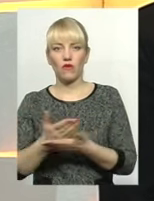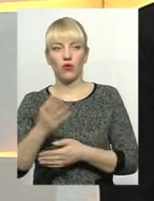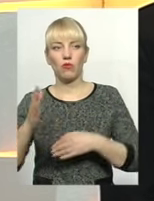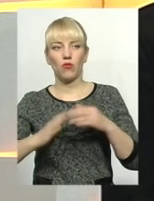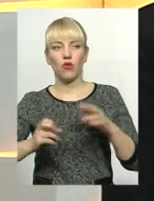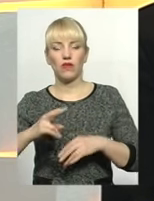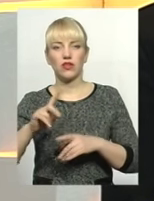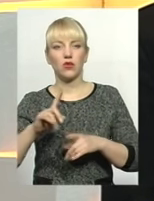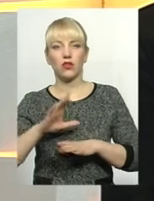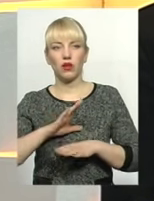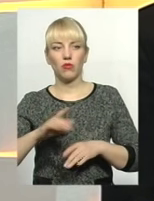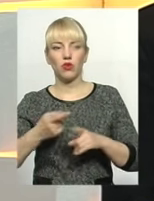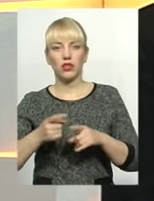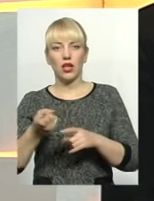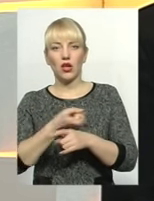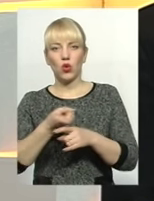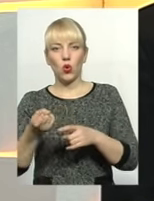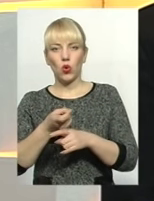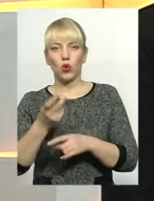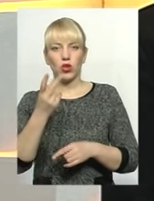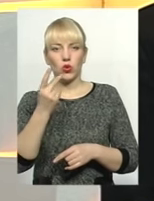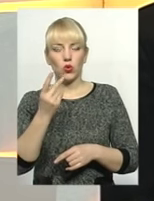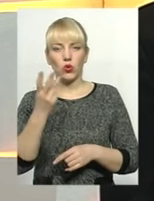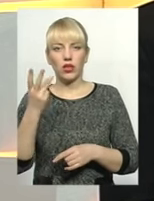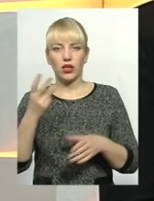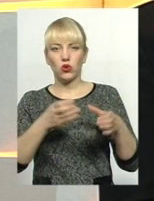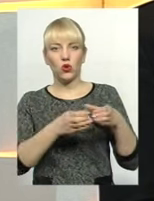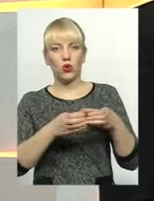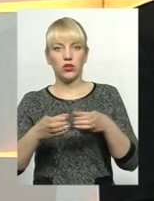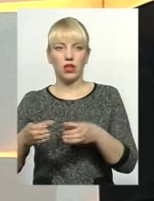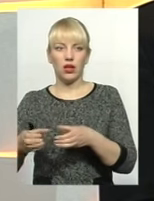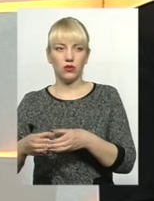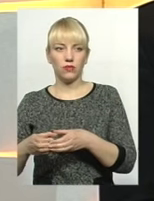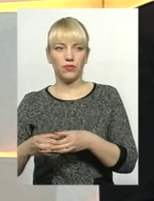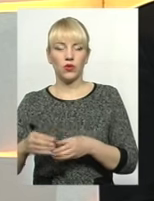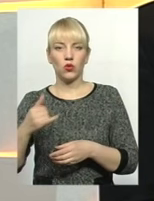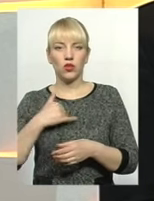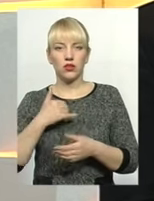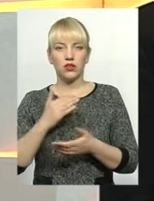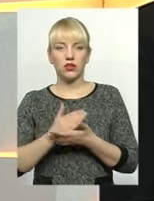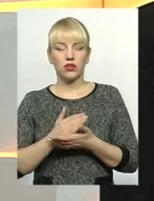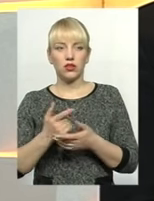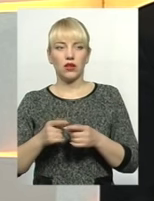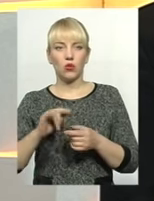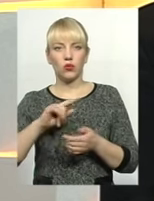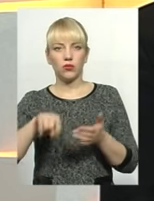в нас не було на даний час. Це токар 2-3 розгляду. У нас є в місті Квінципліському завод течної